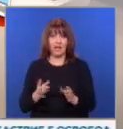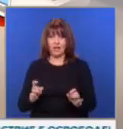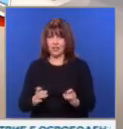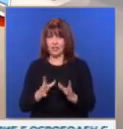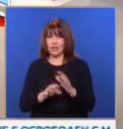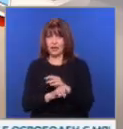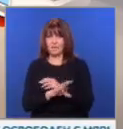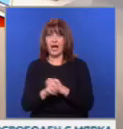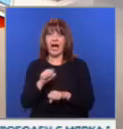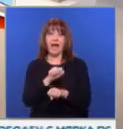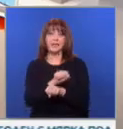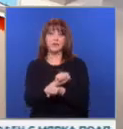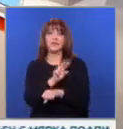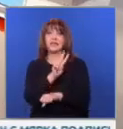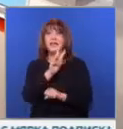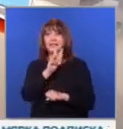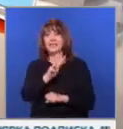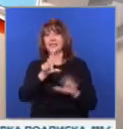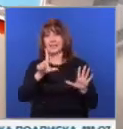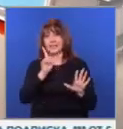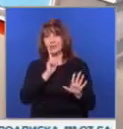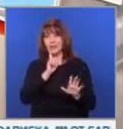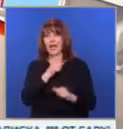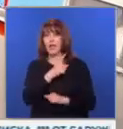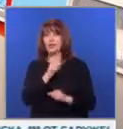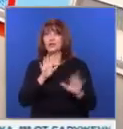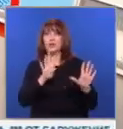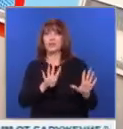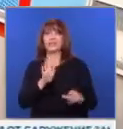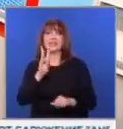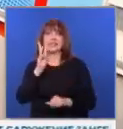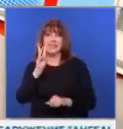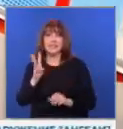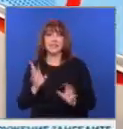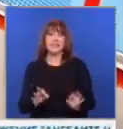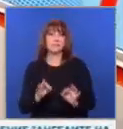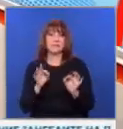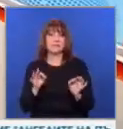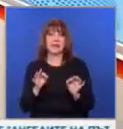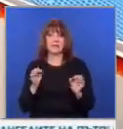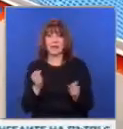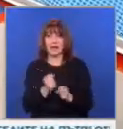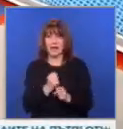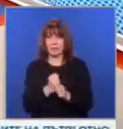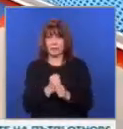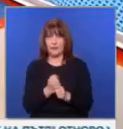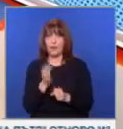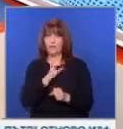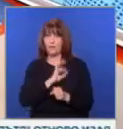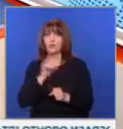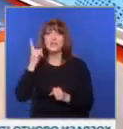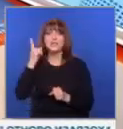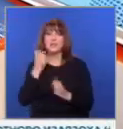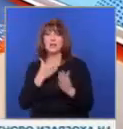началото на кампанията арестувани са 37 души при 193 специализирани полицейски операции. Получените